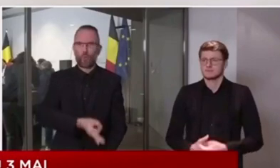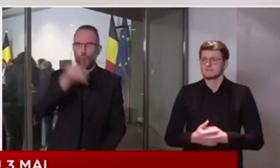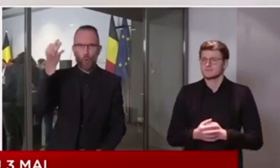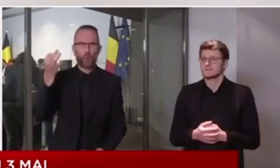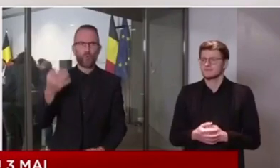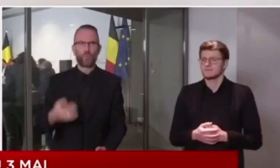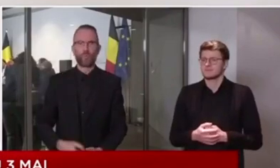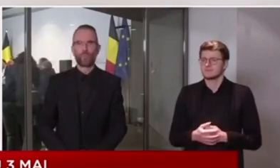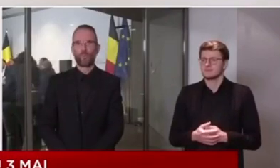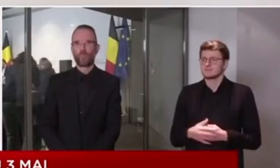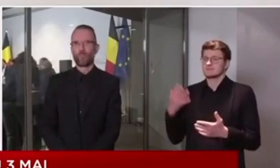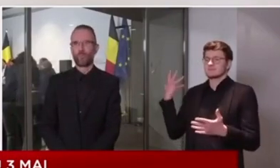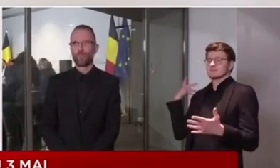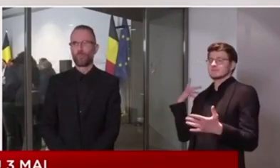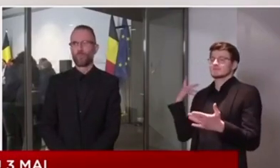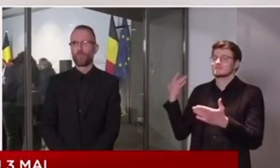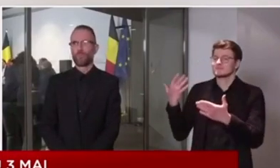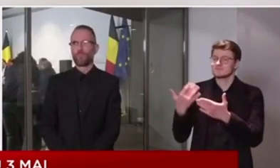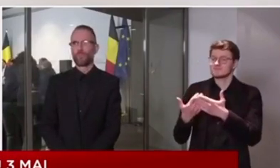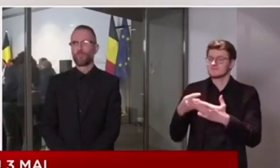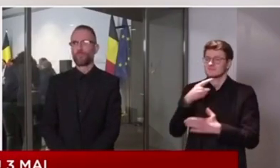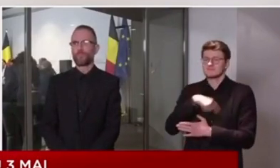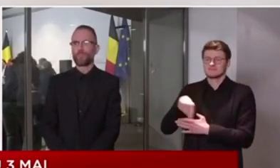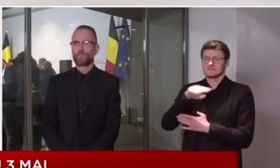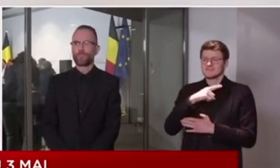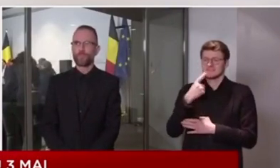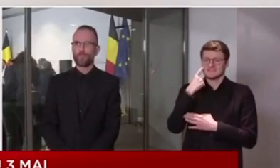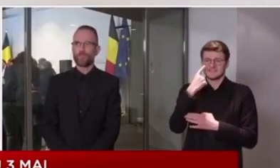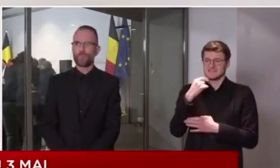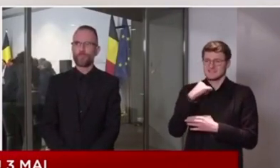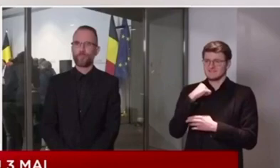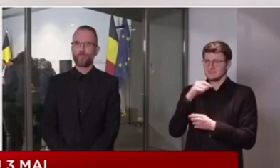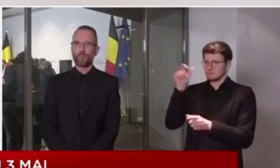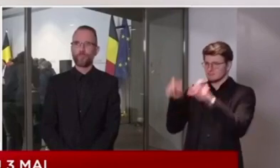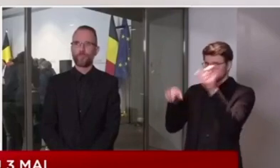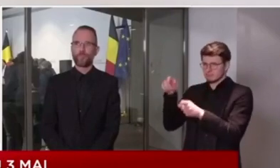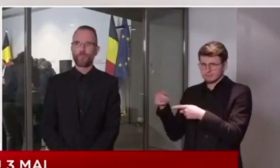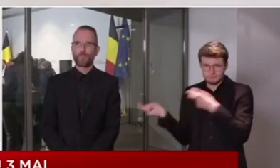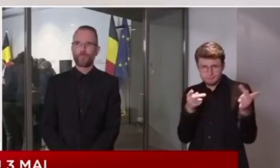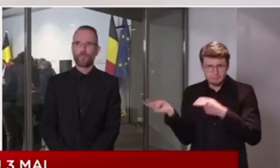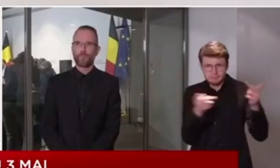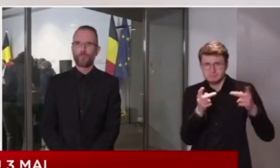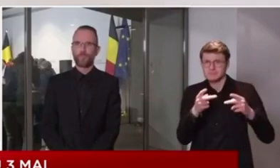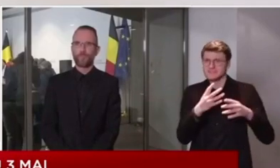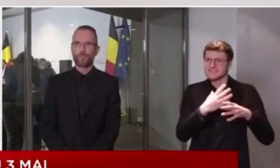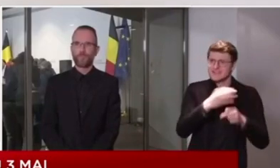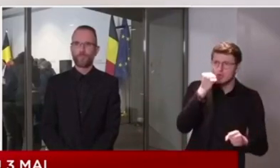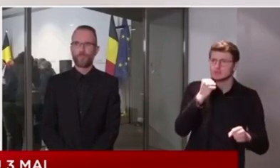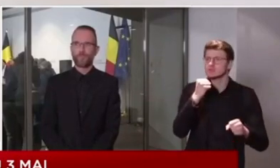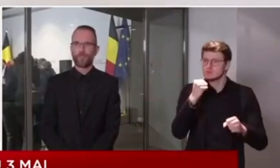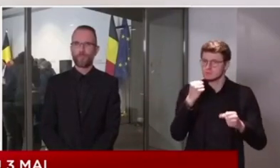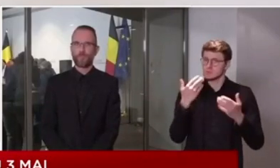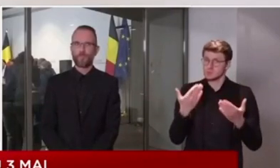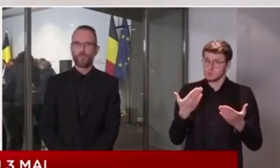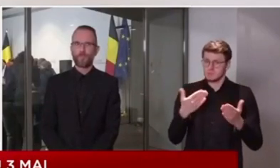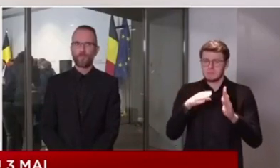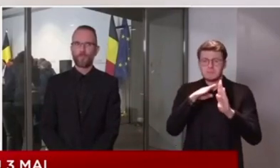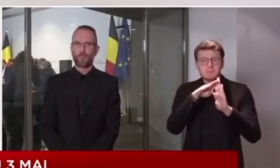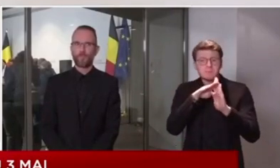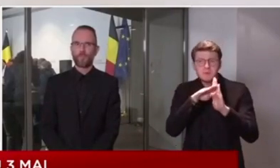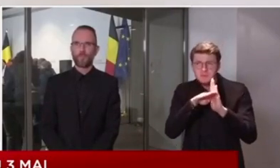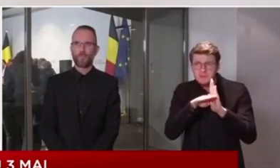Depuis quelques temps, nous voyons que le nombre d'hospitalisations baisse. Le nombre d'hospitalisations